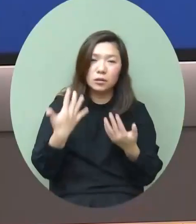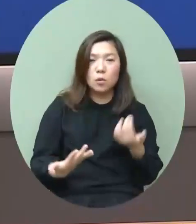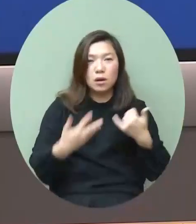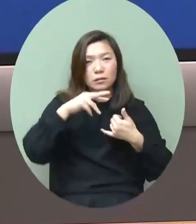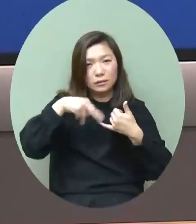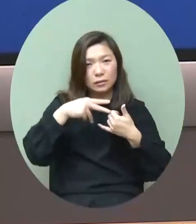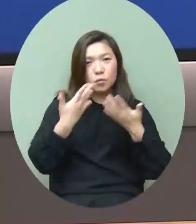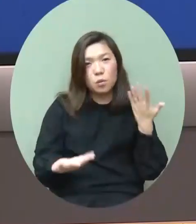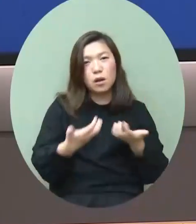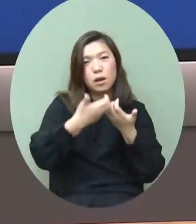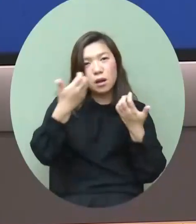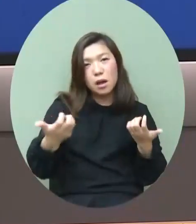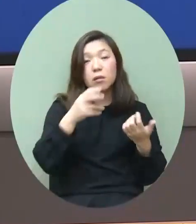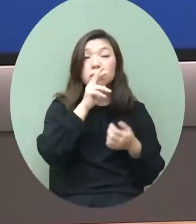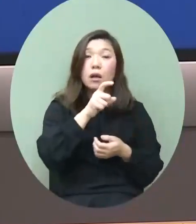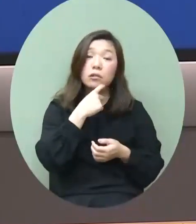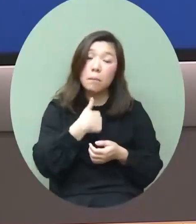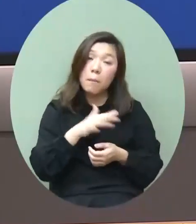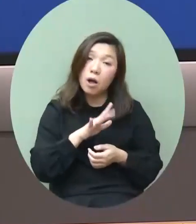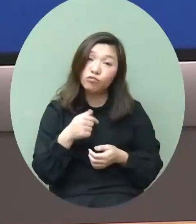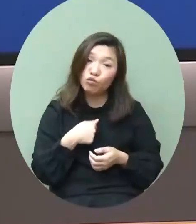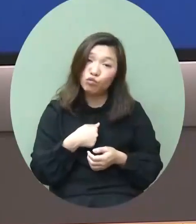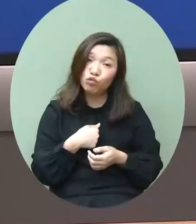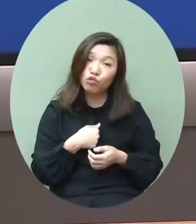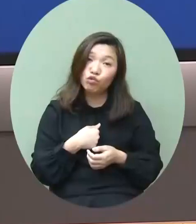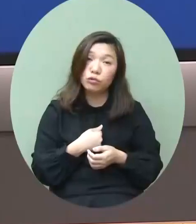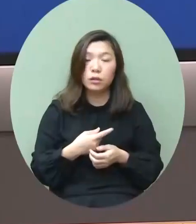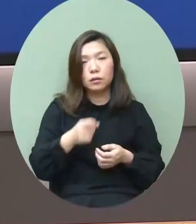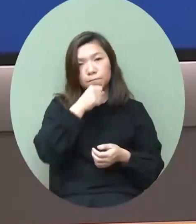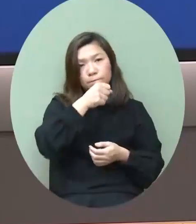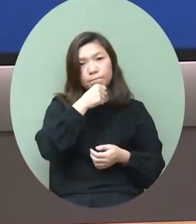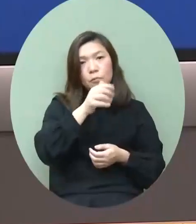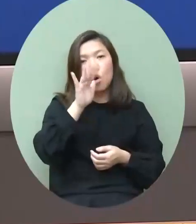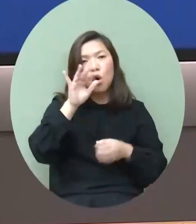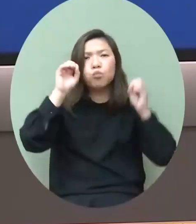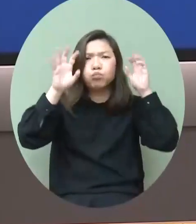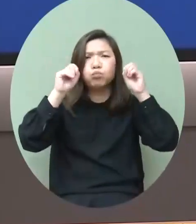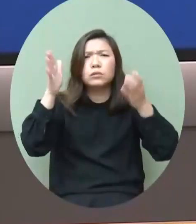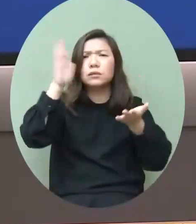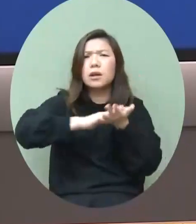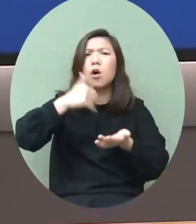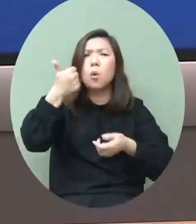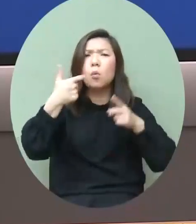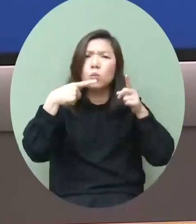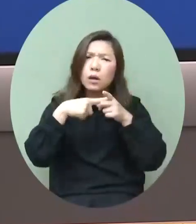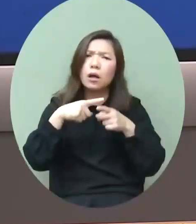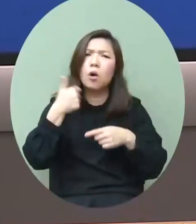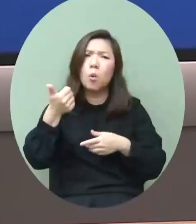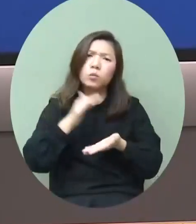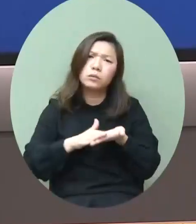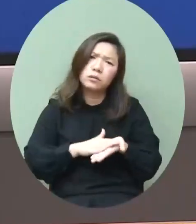隔離期間看看他們有什麼需要傳媒也可以多報導一些好人好事